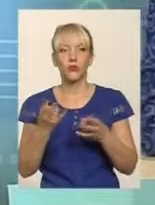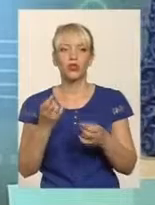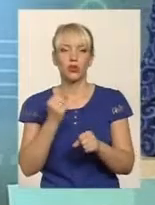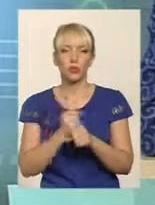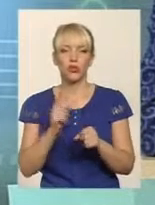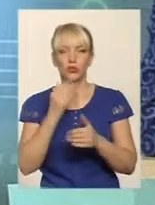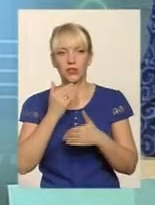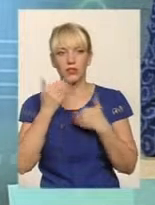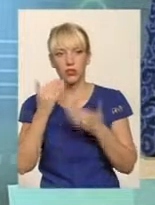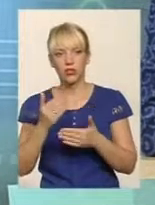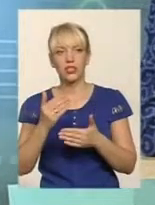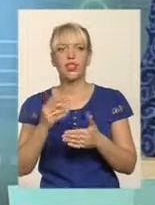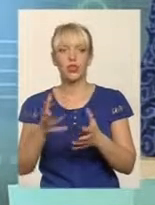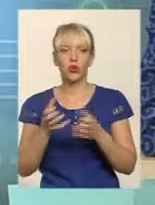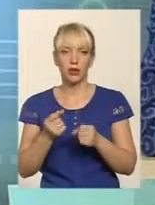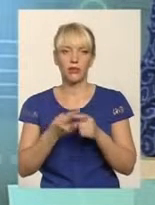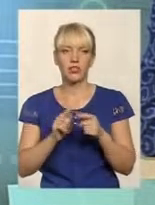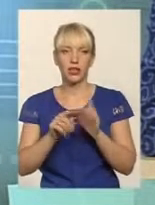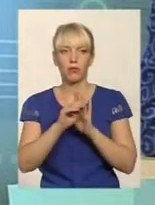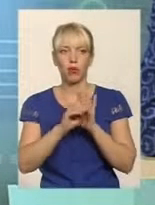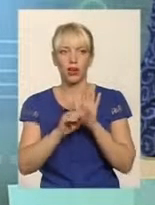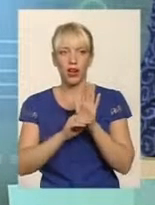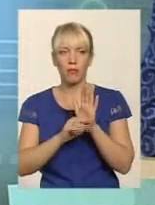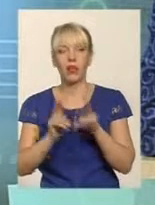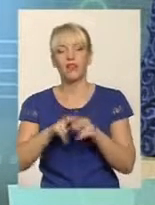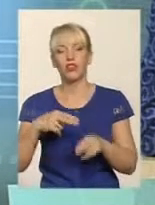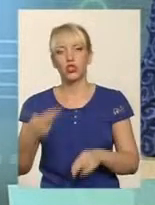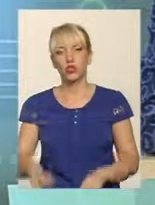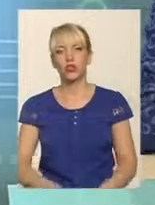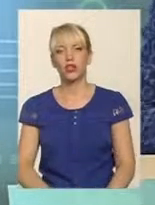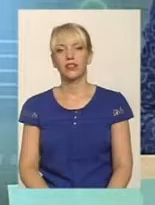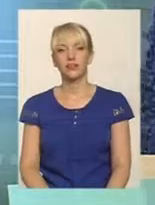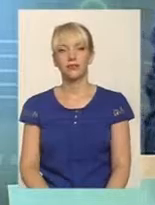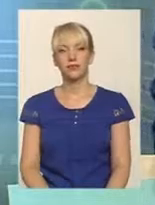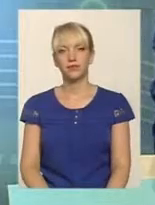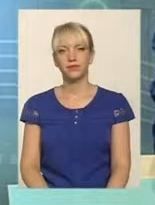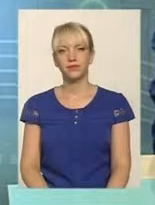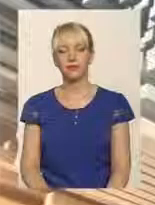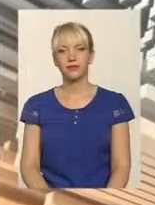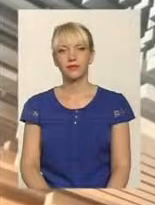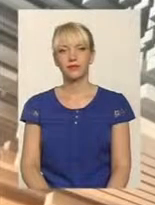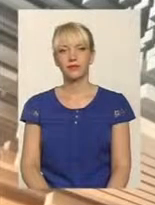аби звернутися і отримати по цих програмах відшкодування. Прошу, будь ласка, коментар.